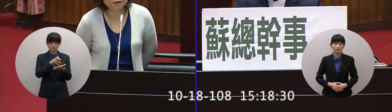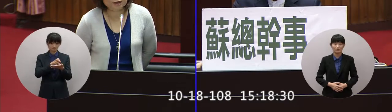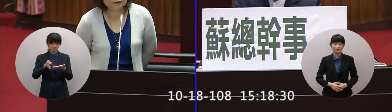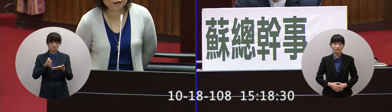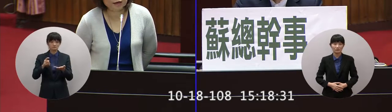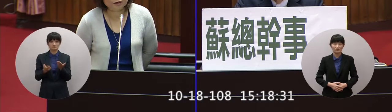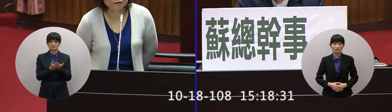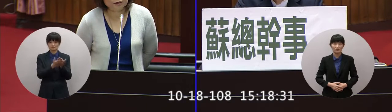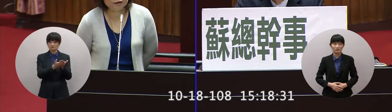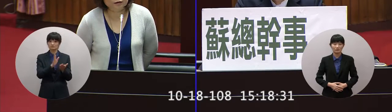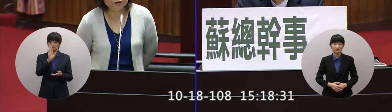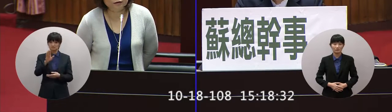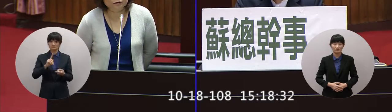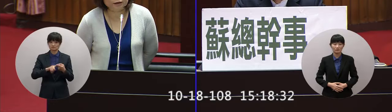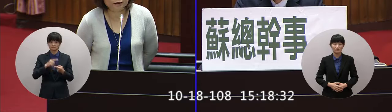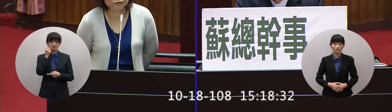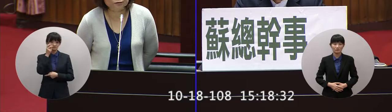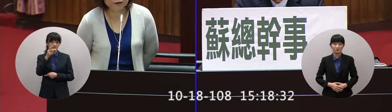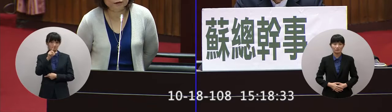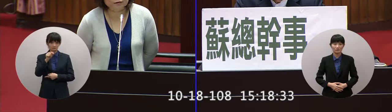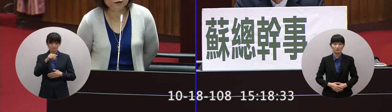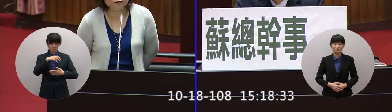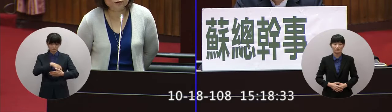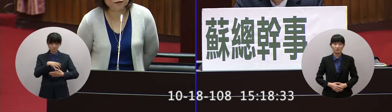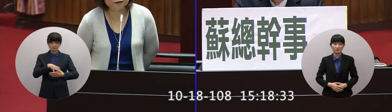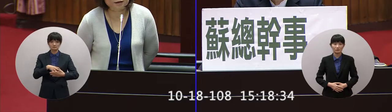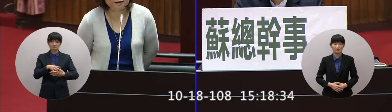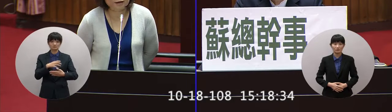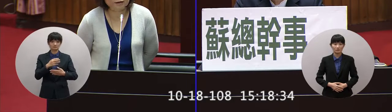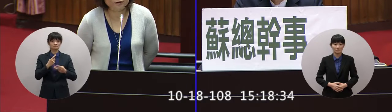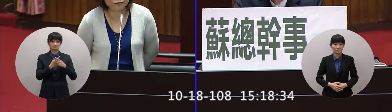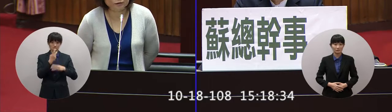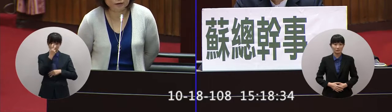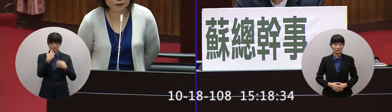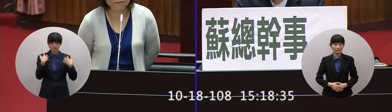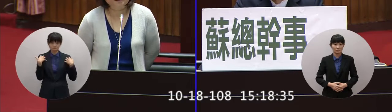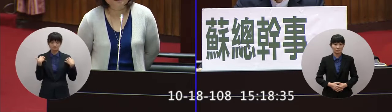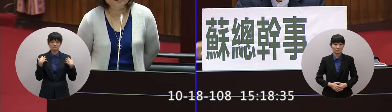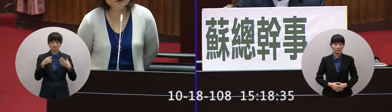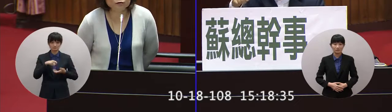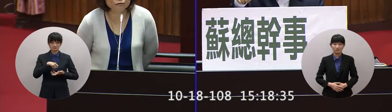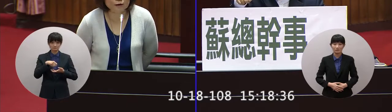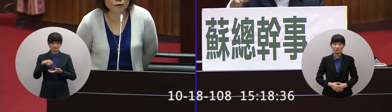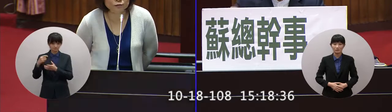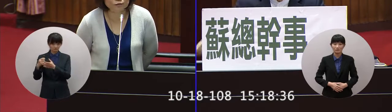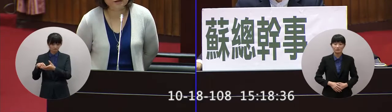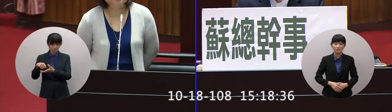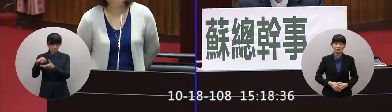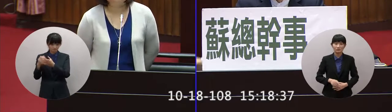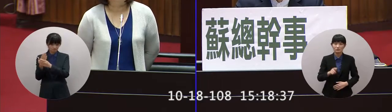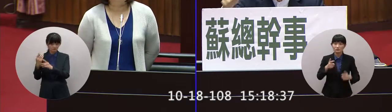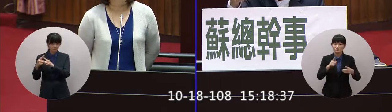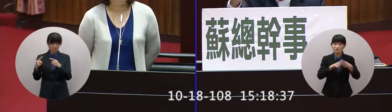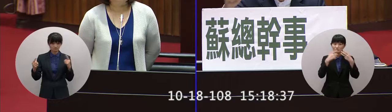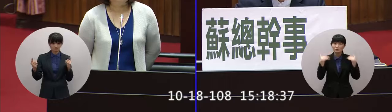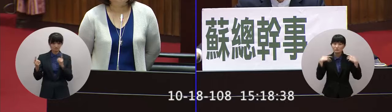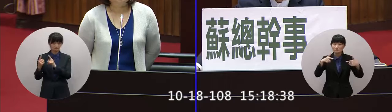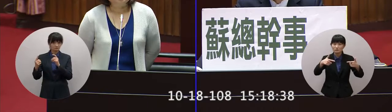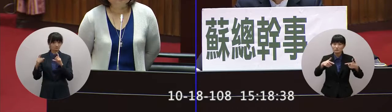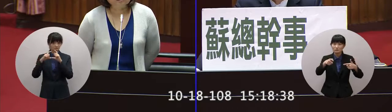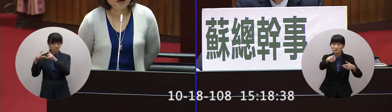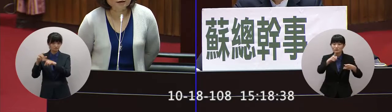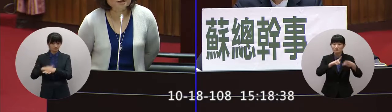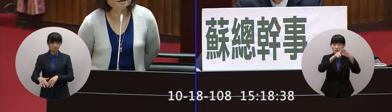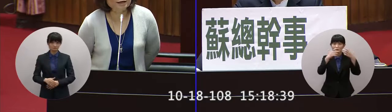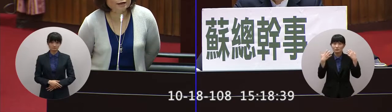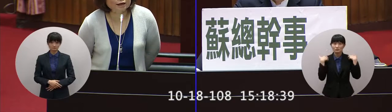我們是在兩個月內會由這個主管機關對這個提案人做回應不是國防會主委不是你不是主管機關